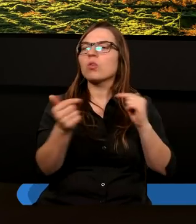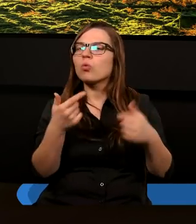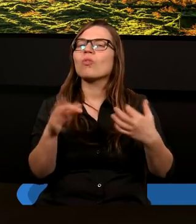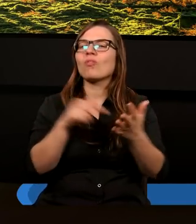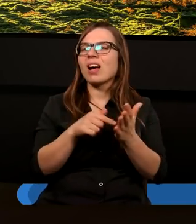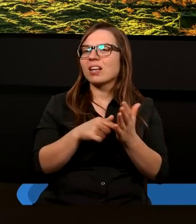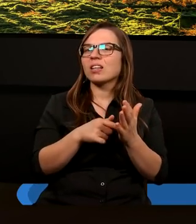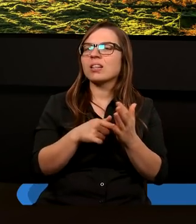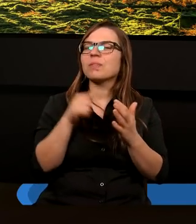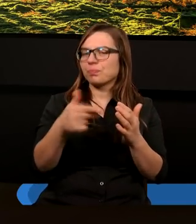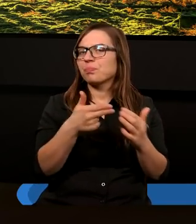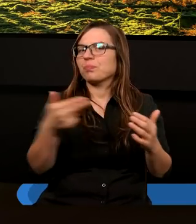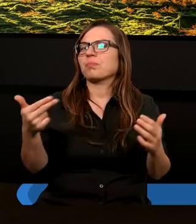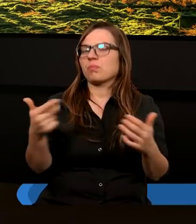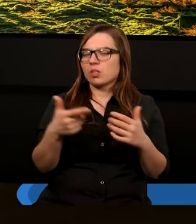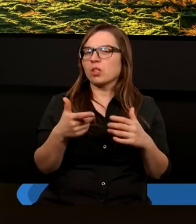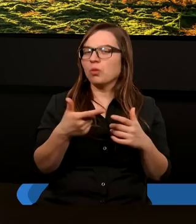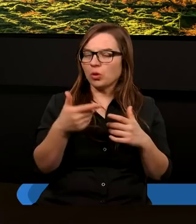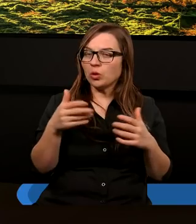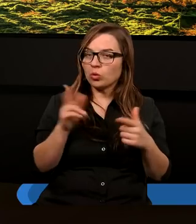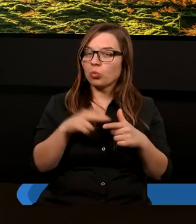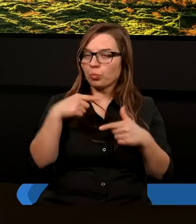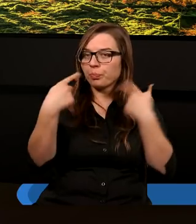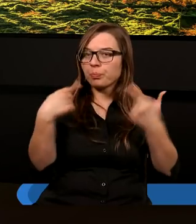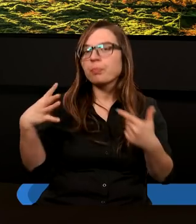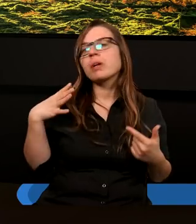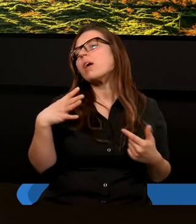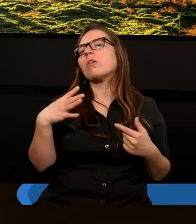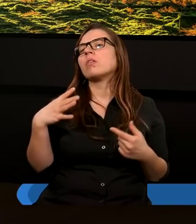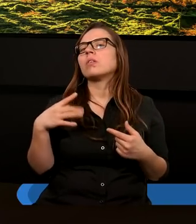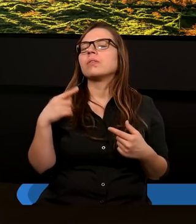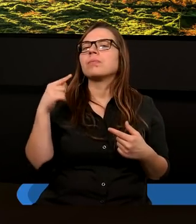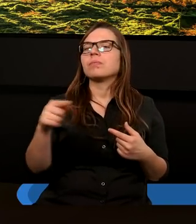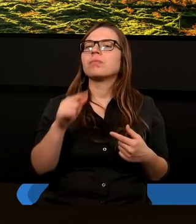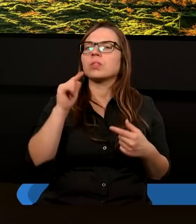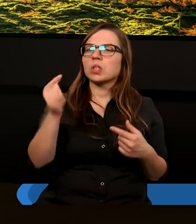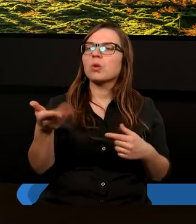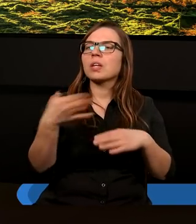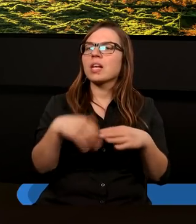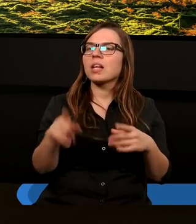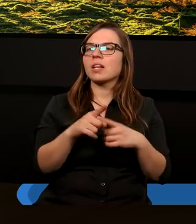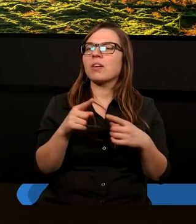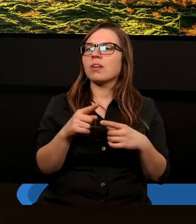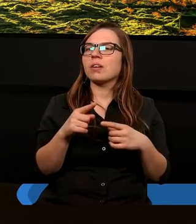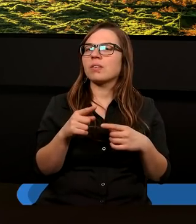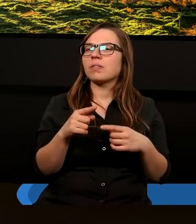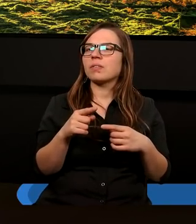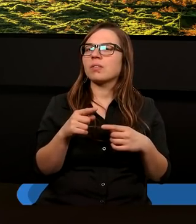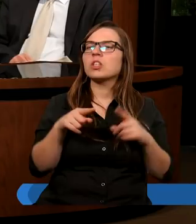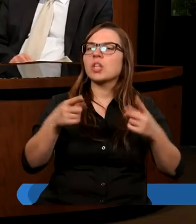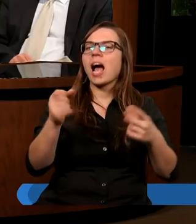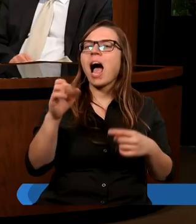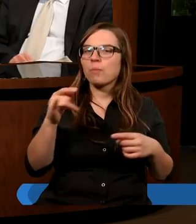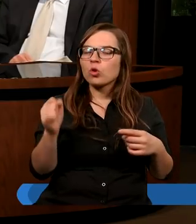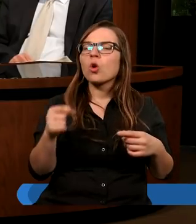ten temat objął, po czym w tej drugiej częściach nam sprowadzają właśnie dzieje apostolskie